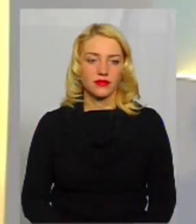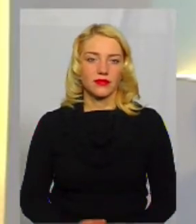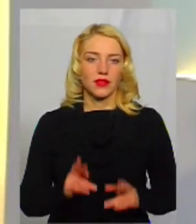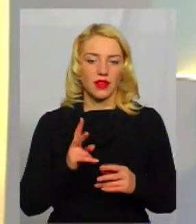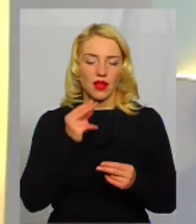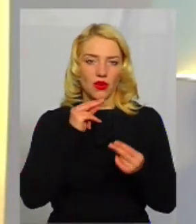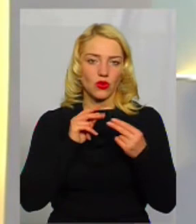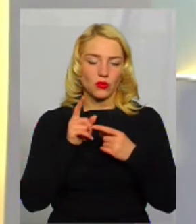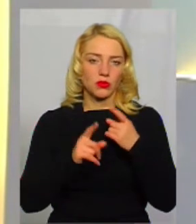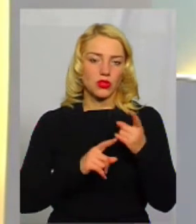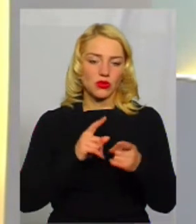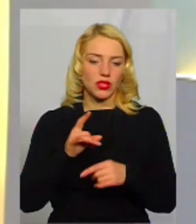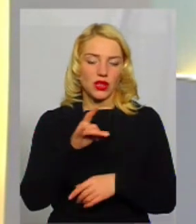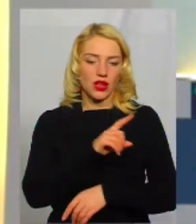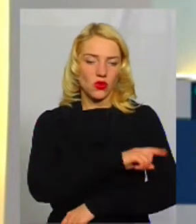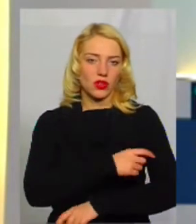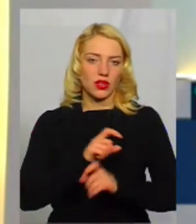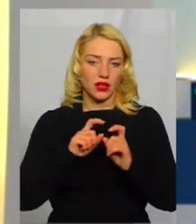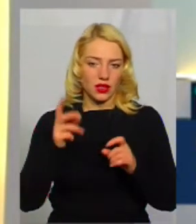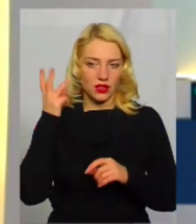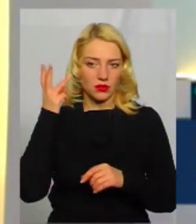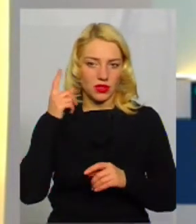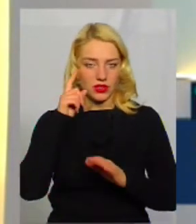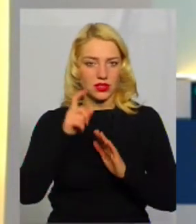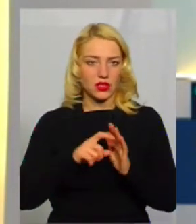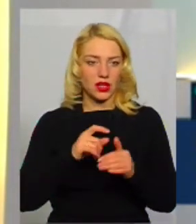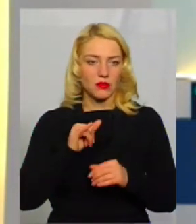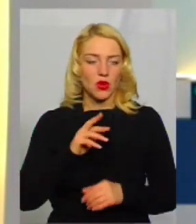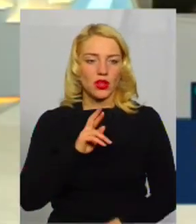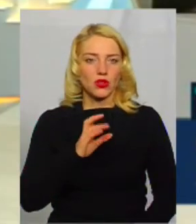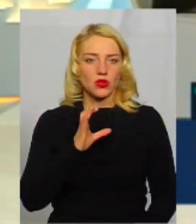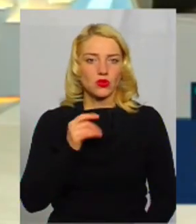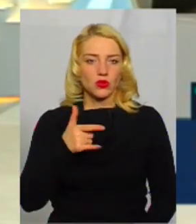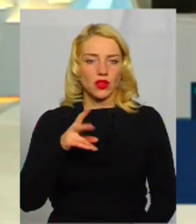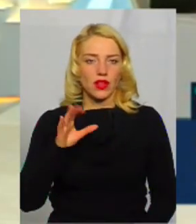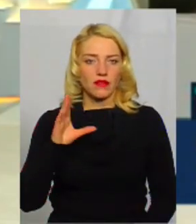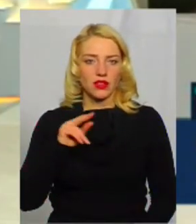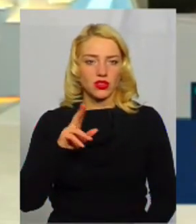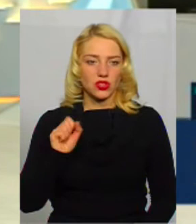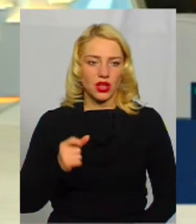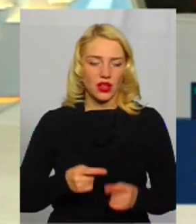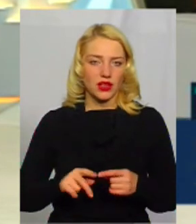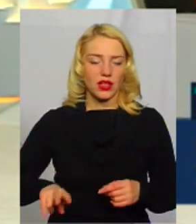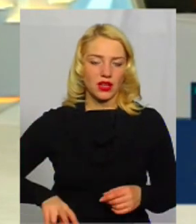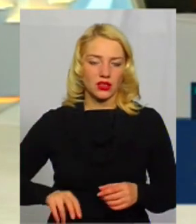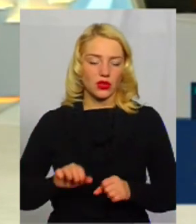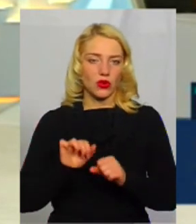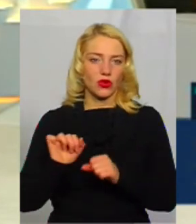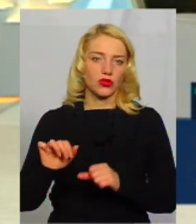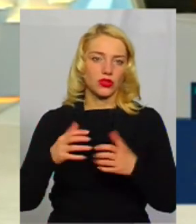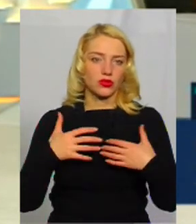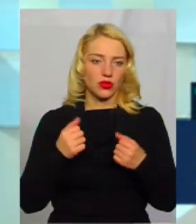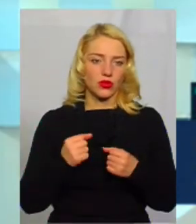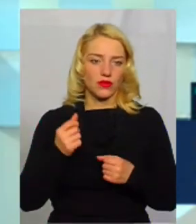Як оптимізовуватимуть районні лікарні Хмельниччини, дізнаємось у Якова Цуглевича, директора департаменту охорони здоров'я